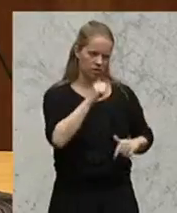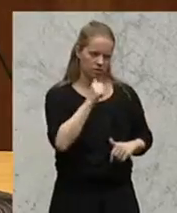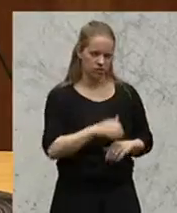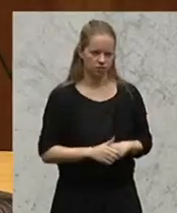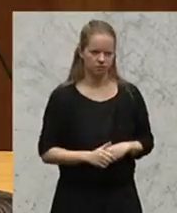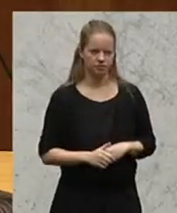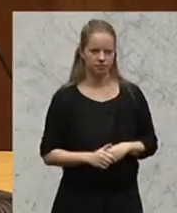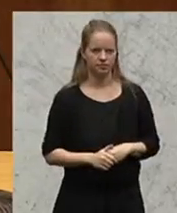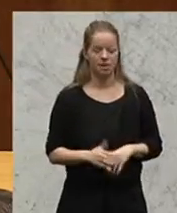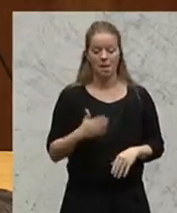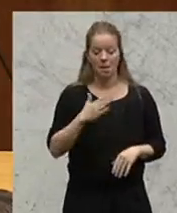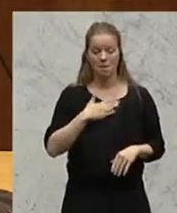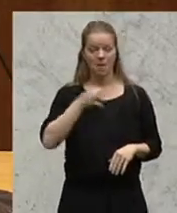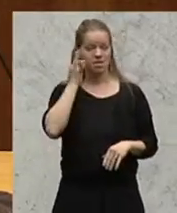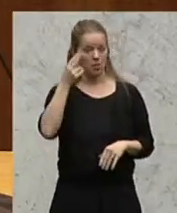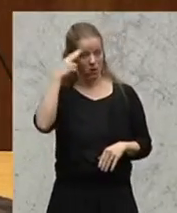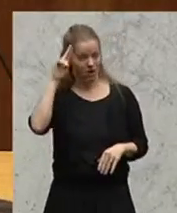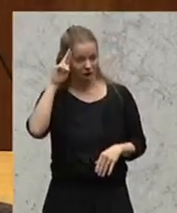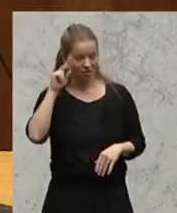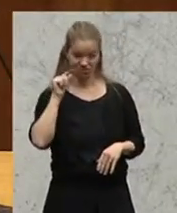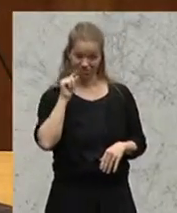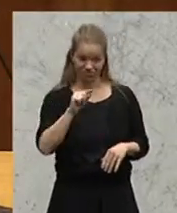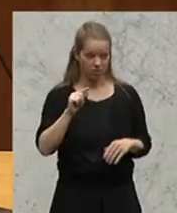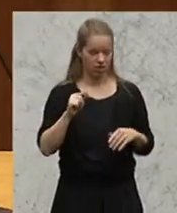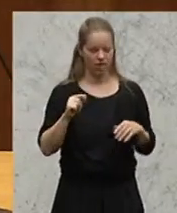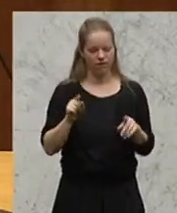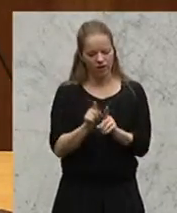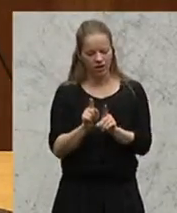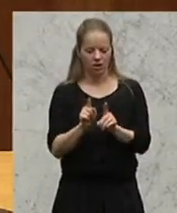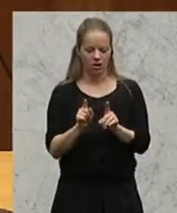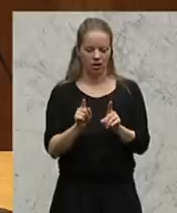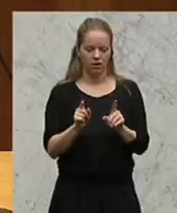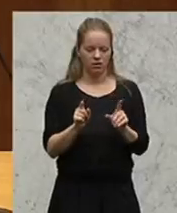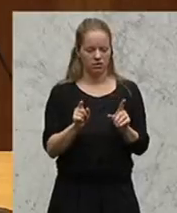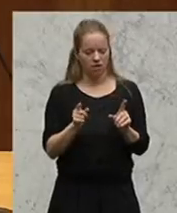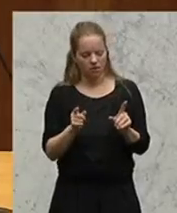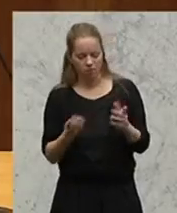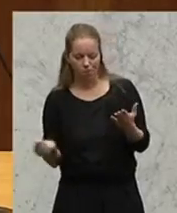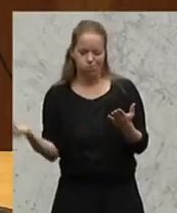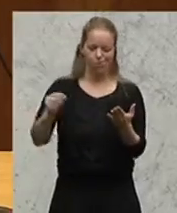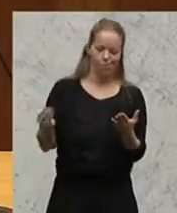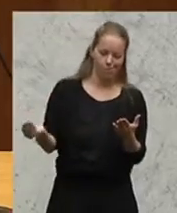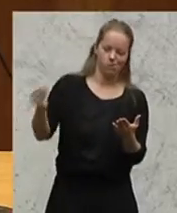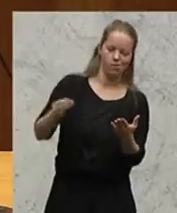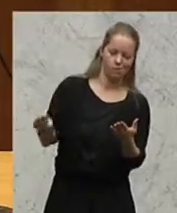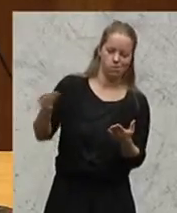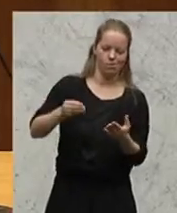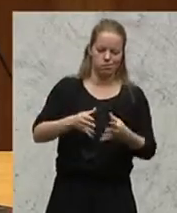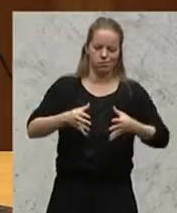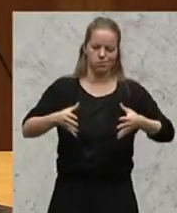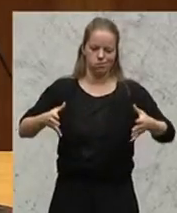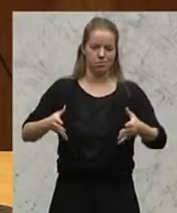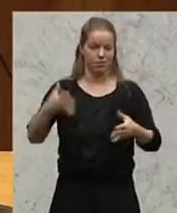und Herren, wir werden dieser weiteren Ausdehnung, nämlich auch Belastung von Arbeitnehmerinnen und